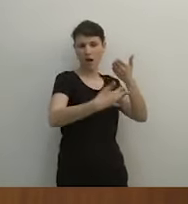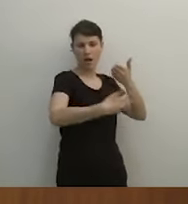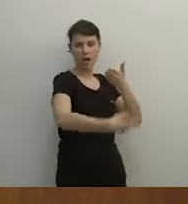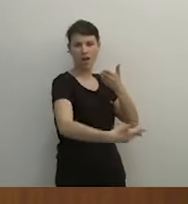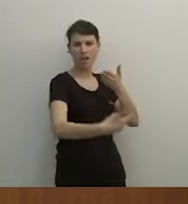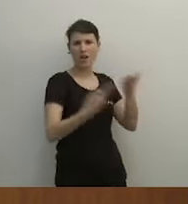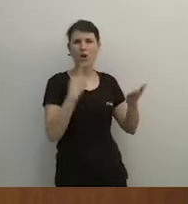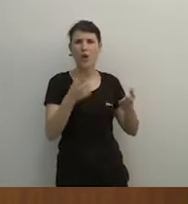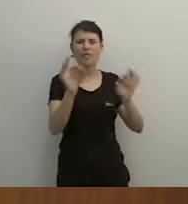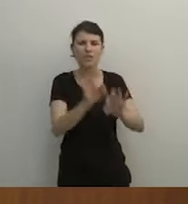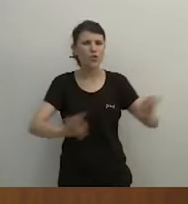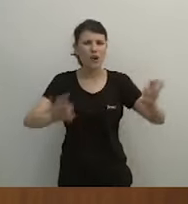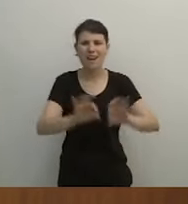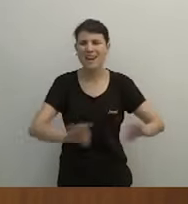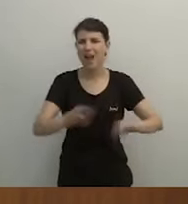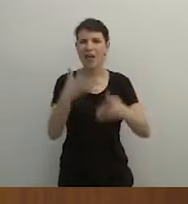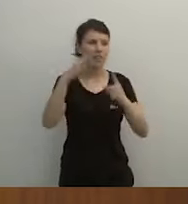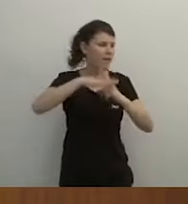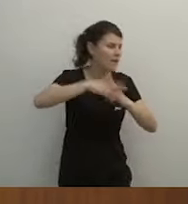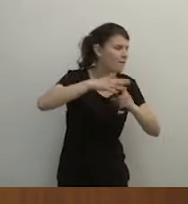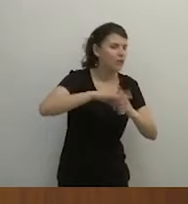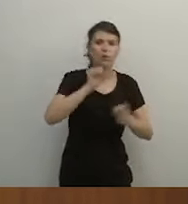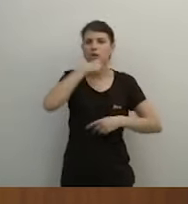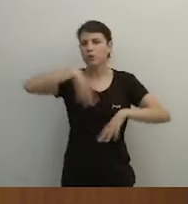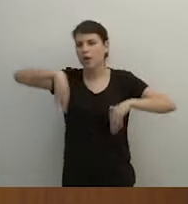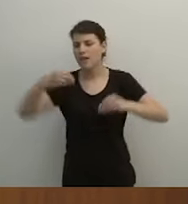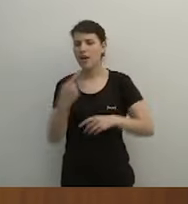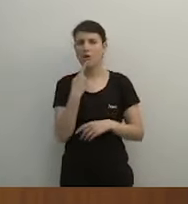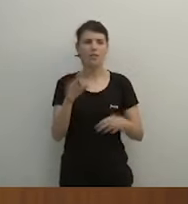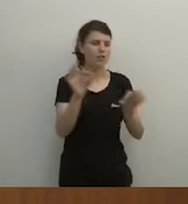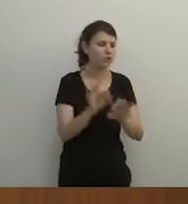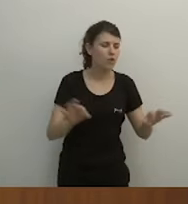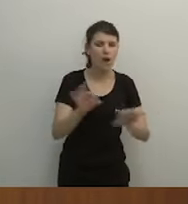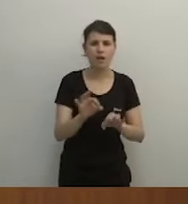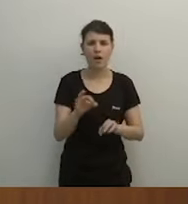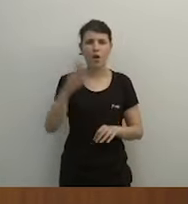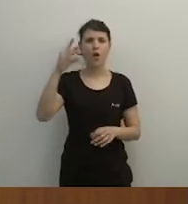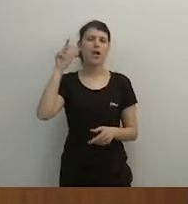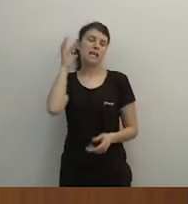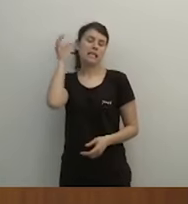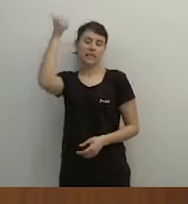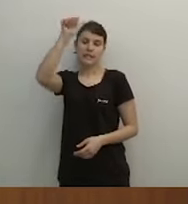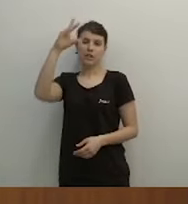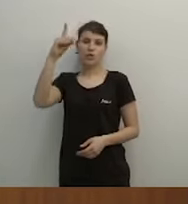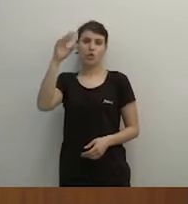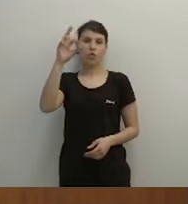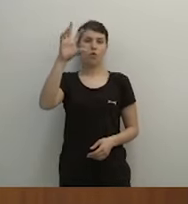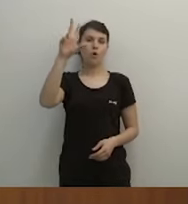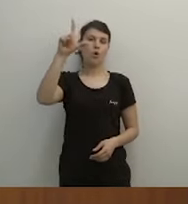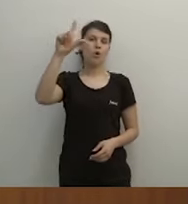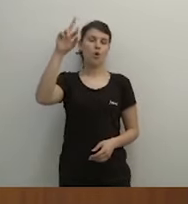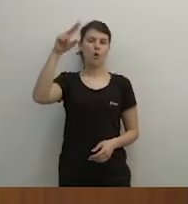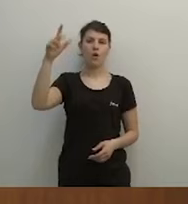dels 3,2 milions d'euros, de les factures de Torrevieja. Senyor Dolon, escolta'm, senyor Dolon, escolta'm, que estic